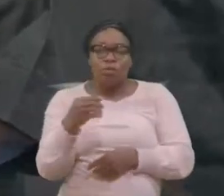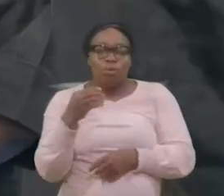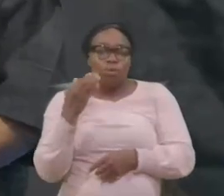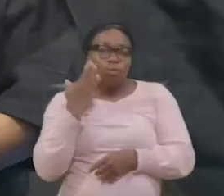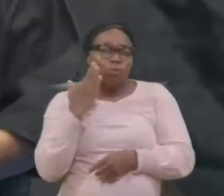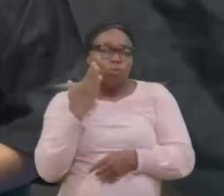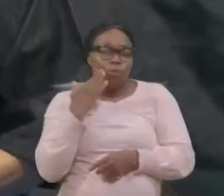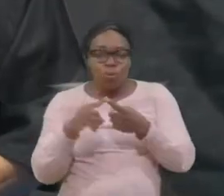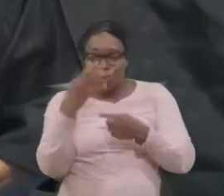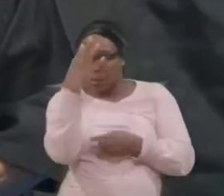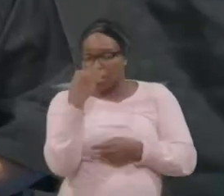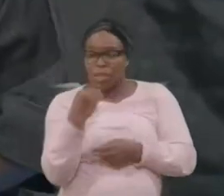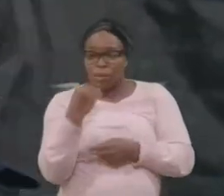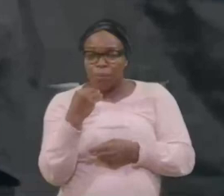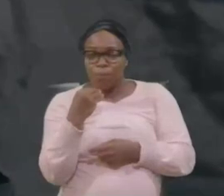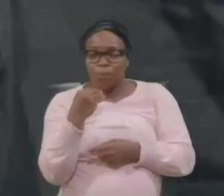animaux, Des pouceaux,